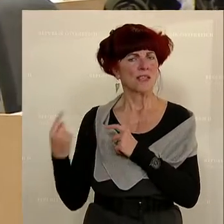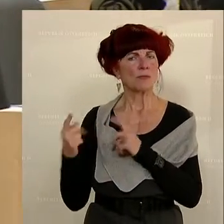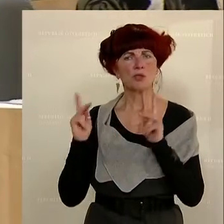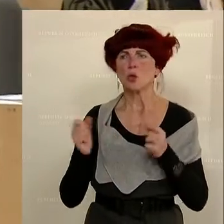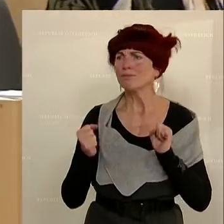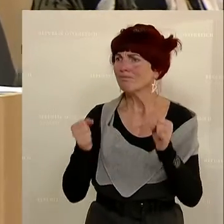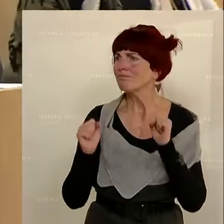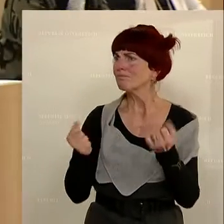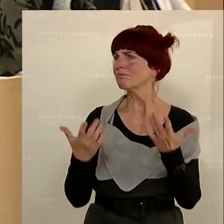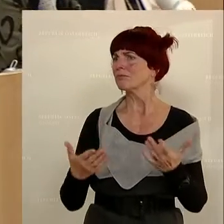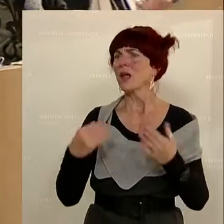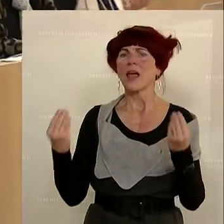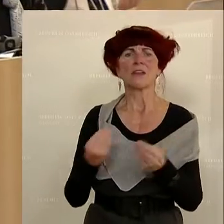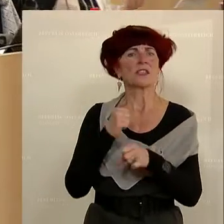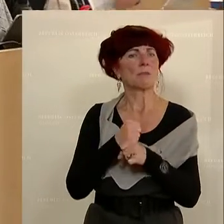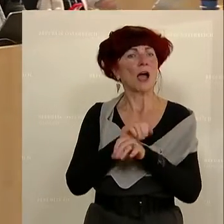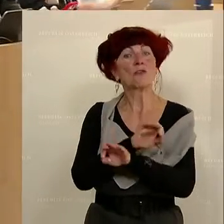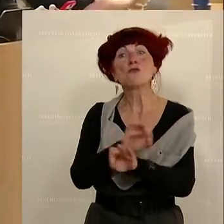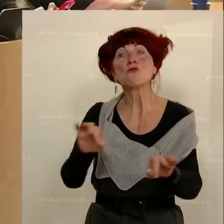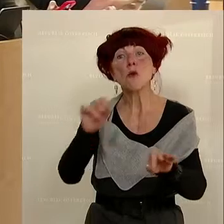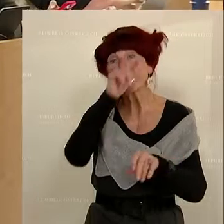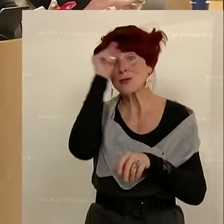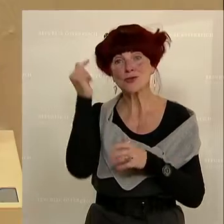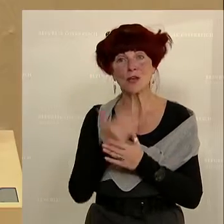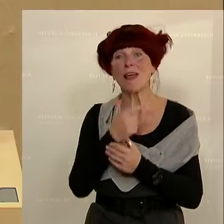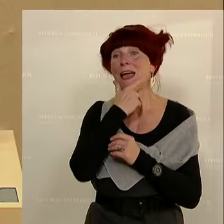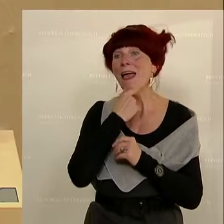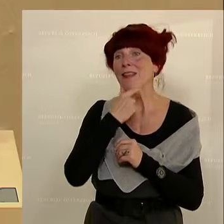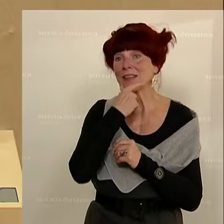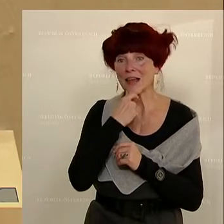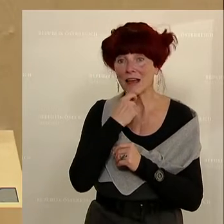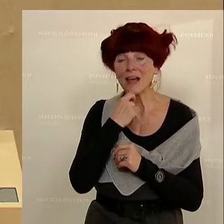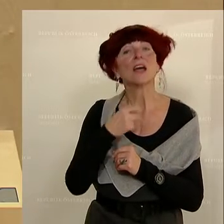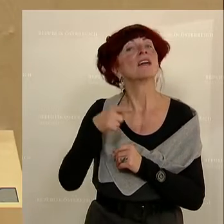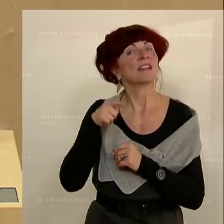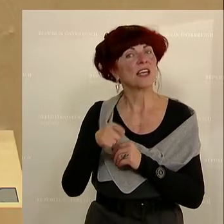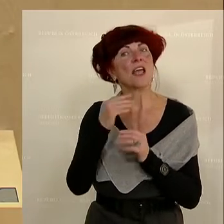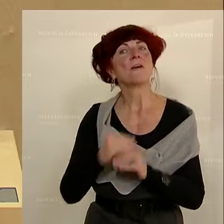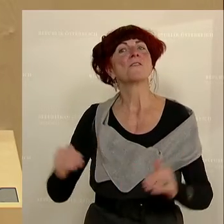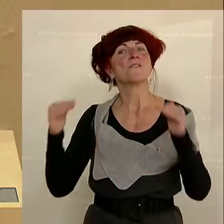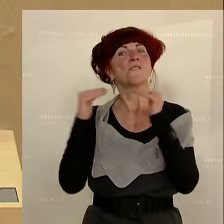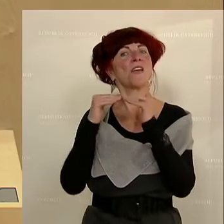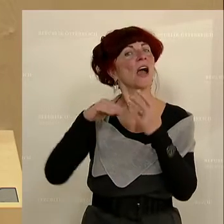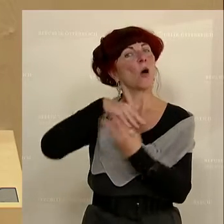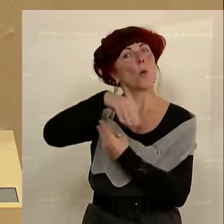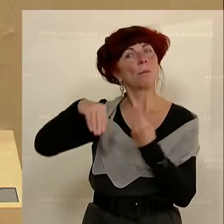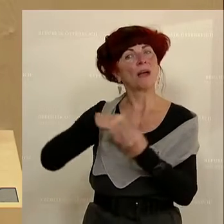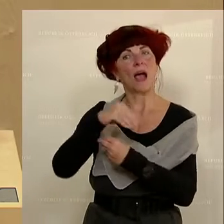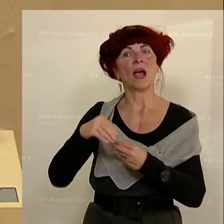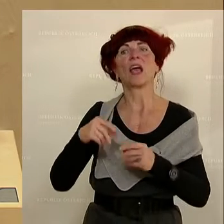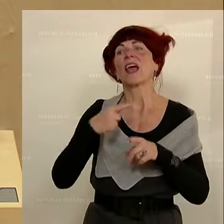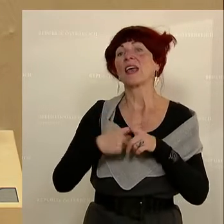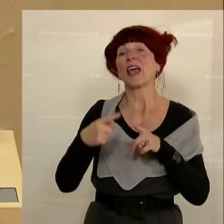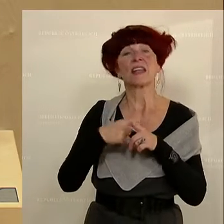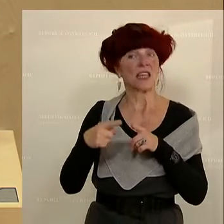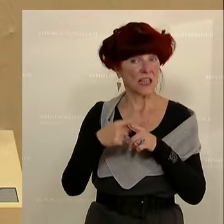steht und was macht es für die Menschen, und zwar für die älteren Menschen, damit die einen fairen Umgang bei Kreditkonditionen